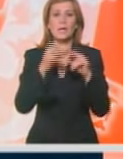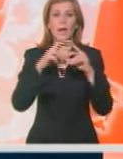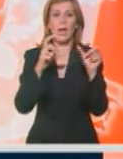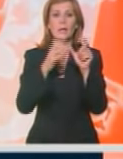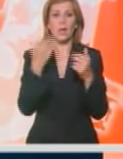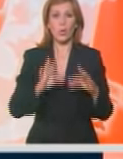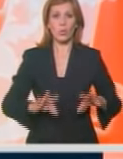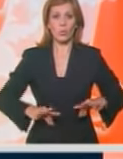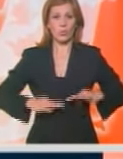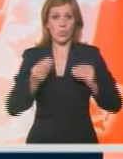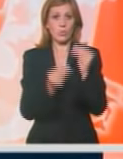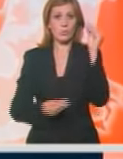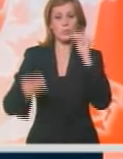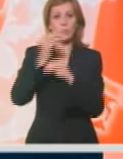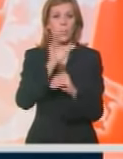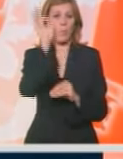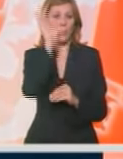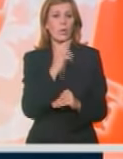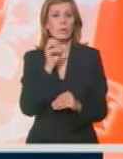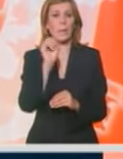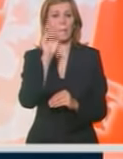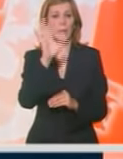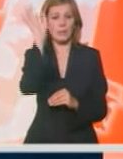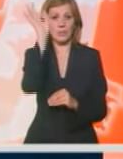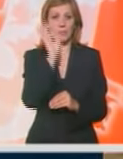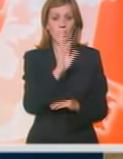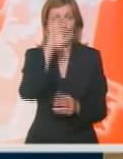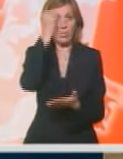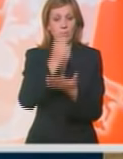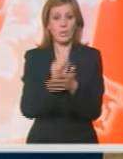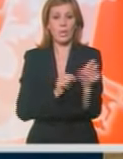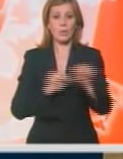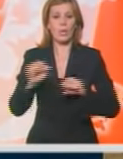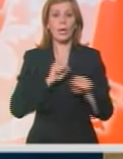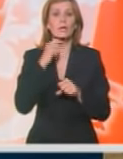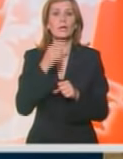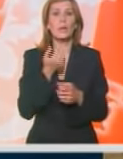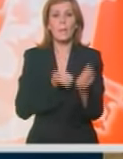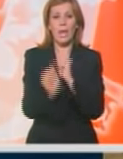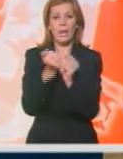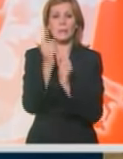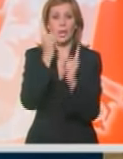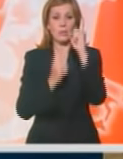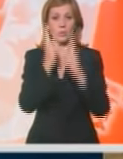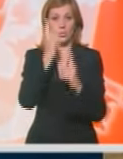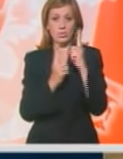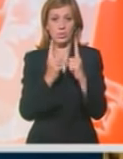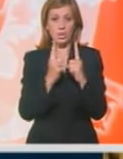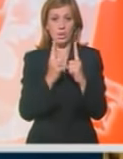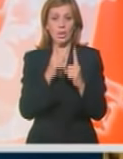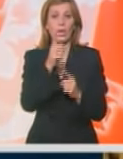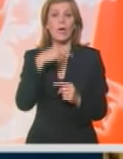od jutro si je skuplji u proseku za 15%, potvrdio je direktor Beogradske pekarske industrije Nuri Šahid.